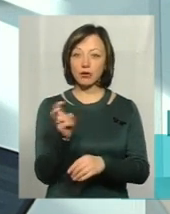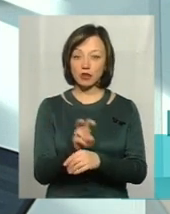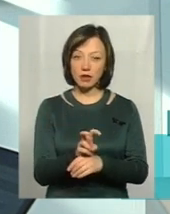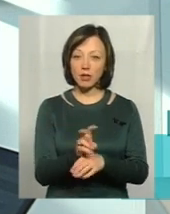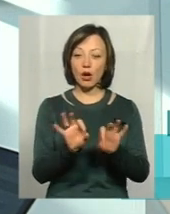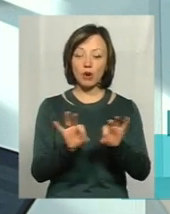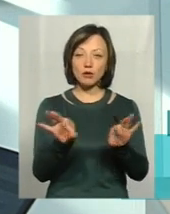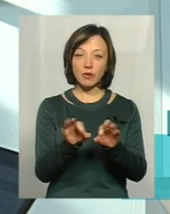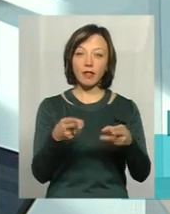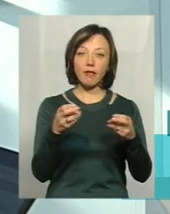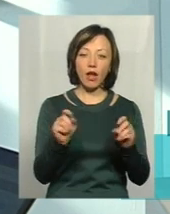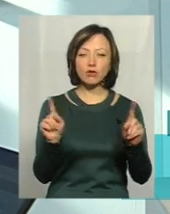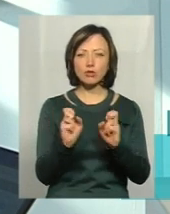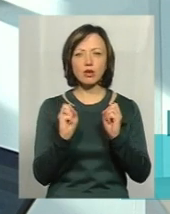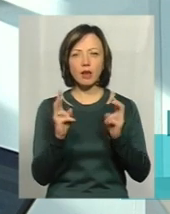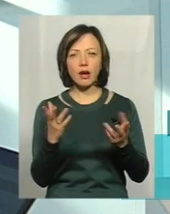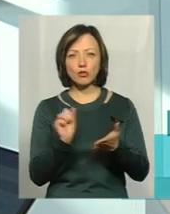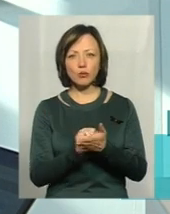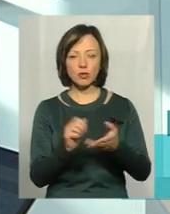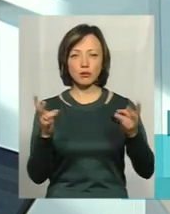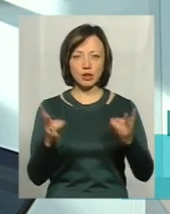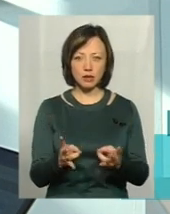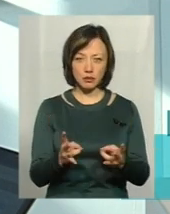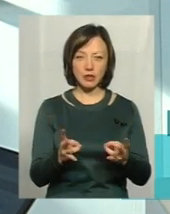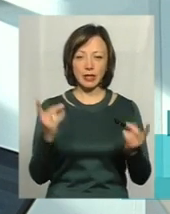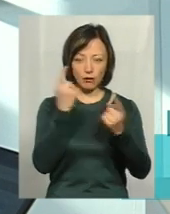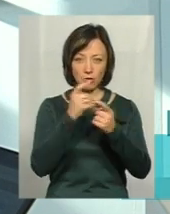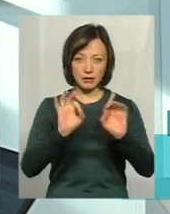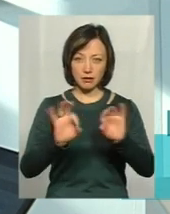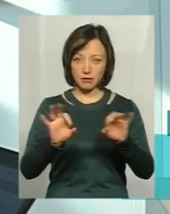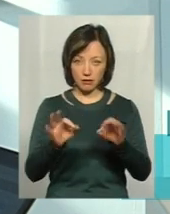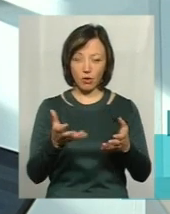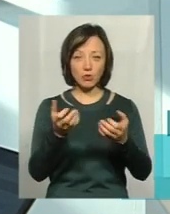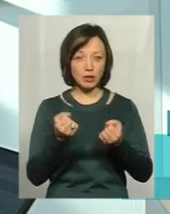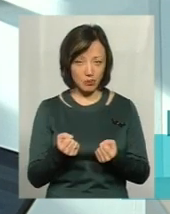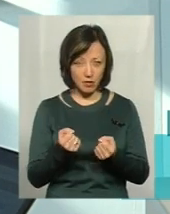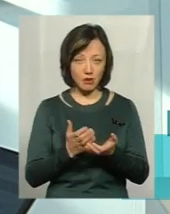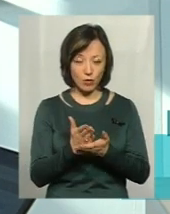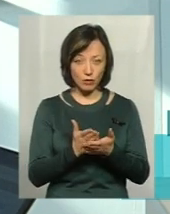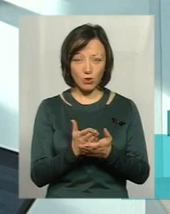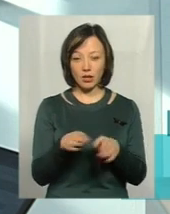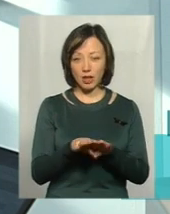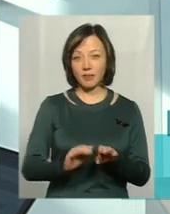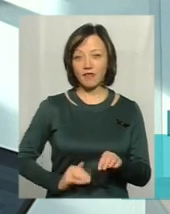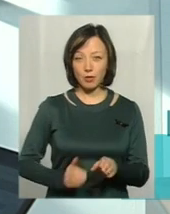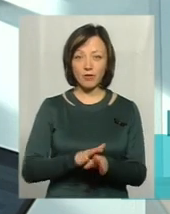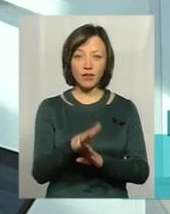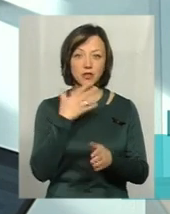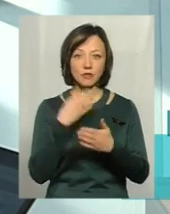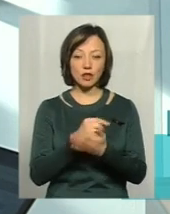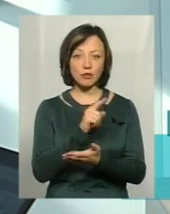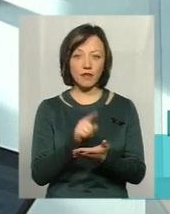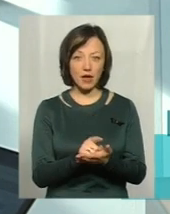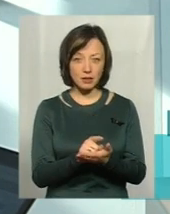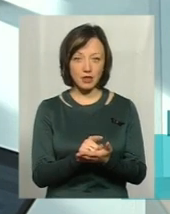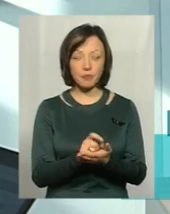вам розповіли, де, що, як, які документи потрібні, тобто інформаційну послугу ви отримали, і начебто фірма виконала свої зобов